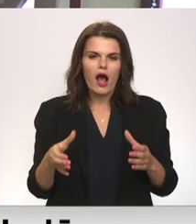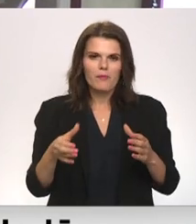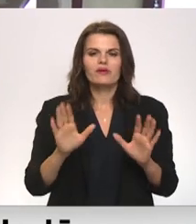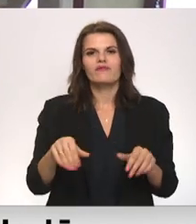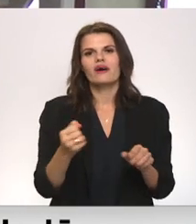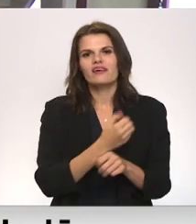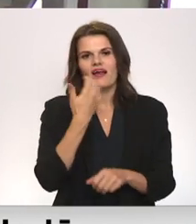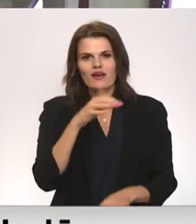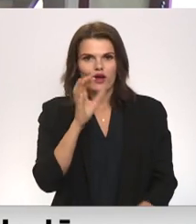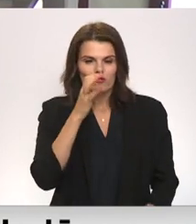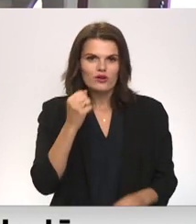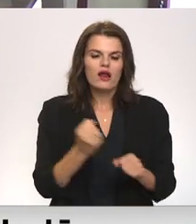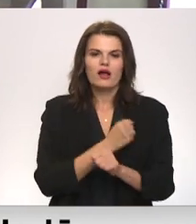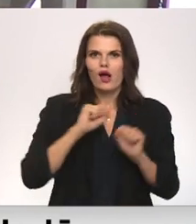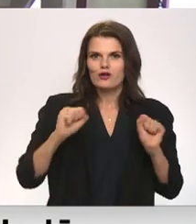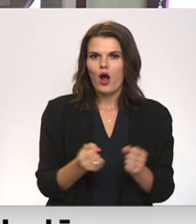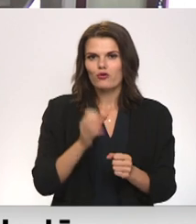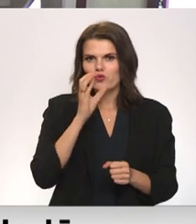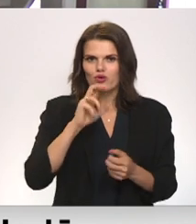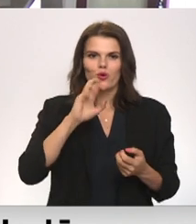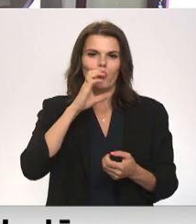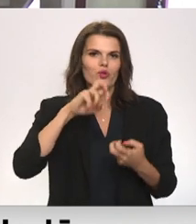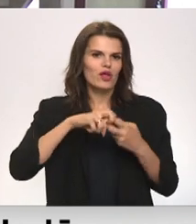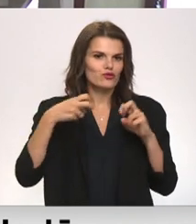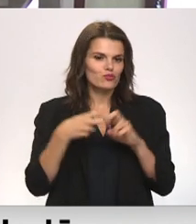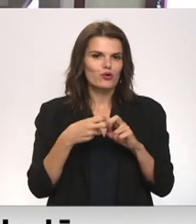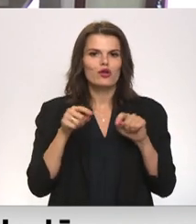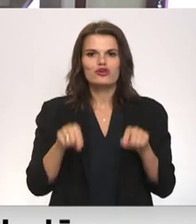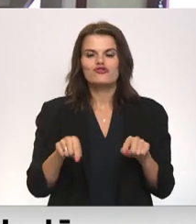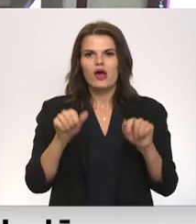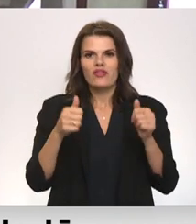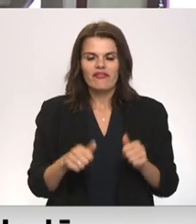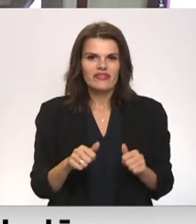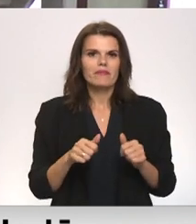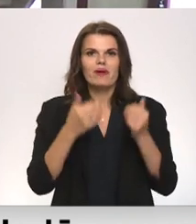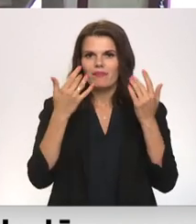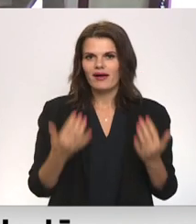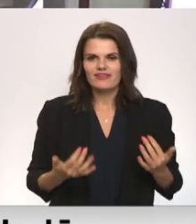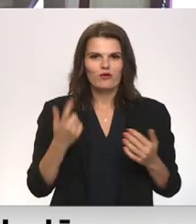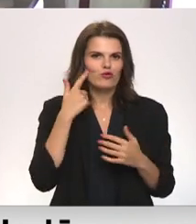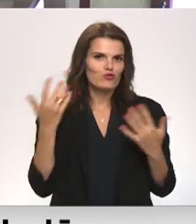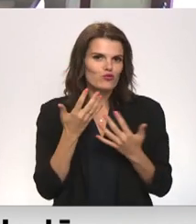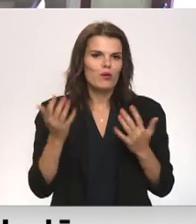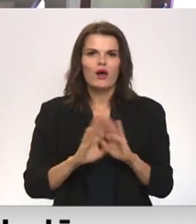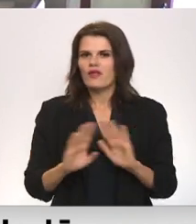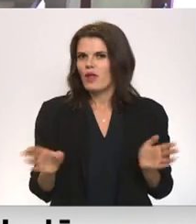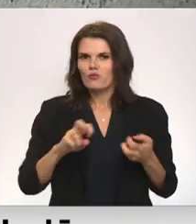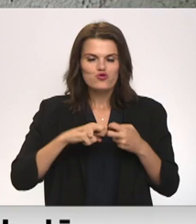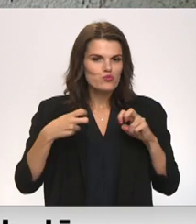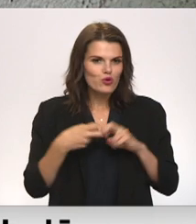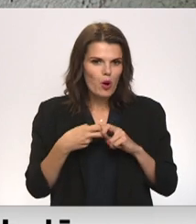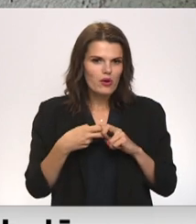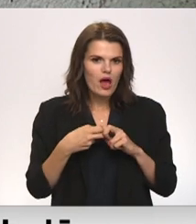gan karstu ūdeni, gan augstu ūdeni. Tātad ūdens problēma šāda tipa pasākumos, es domāju, nebūtu problēma.